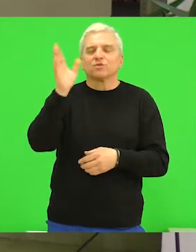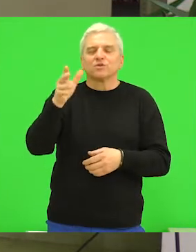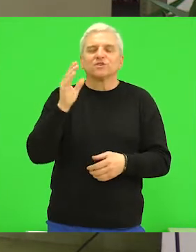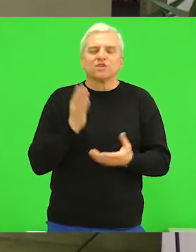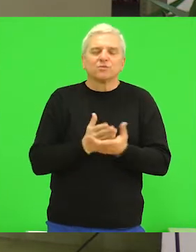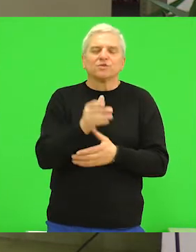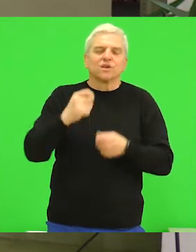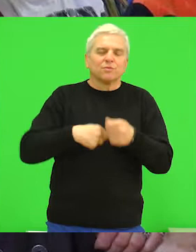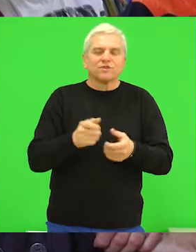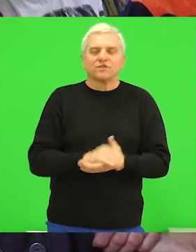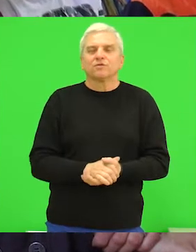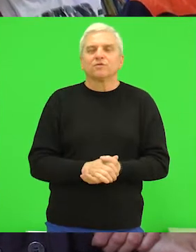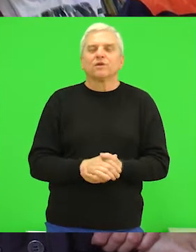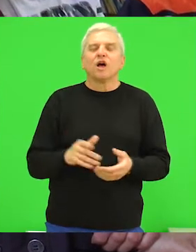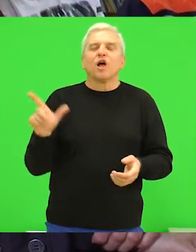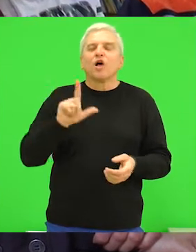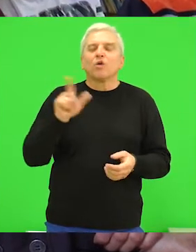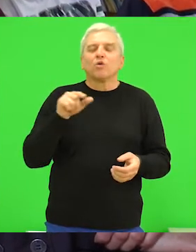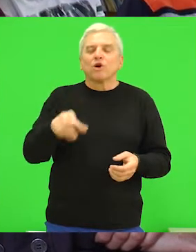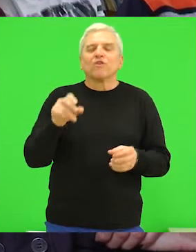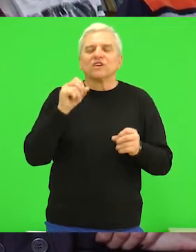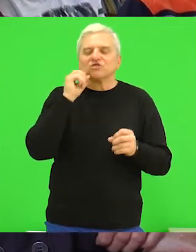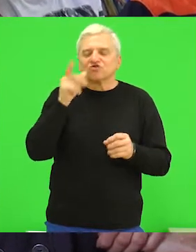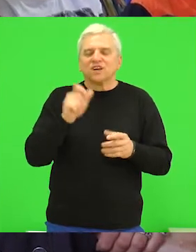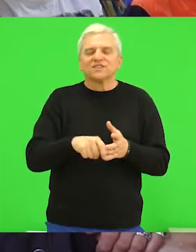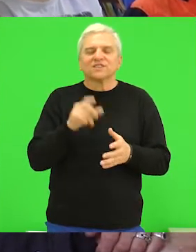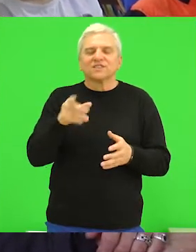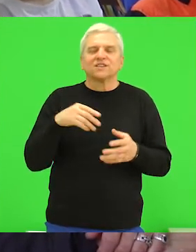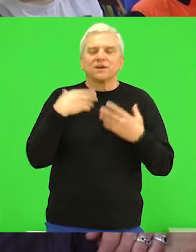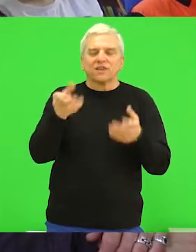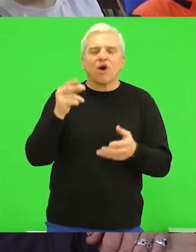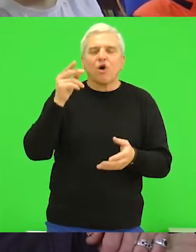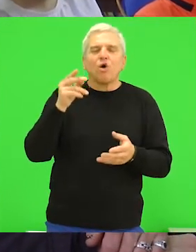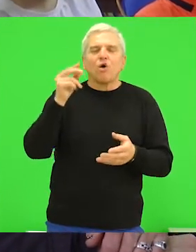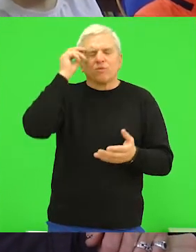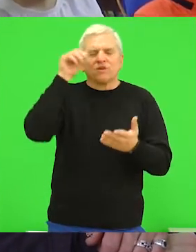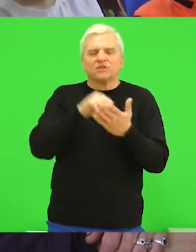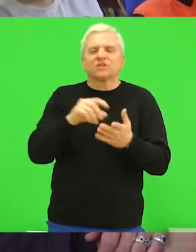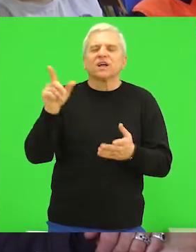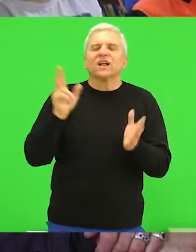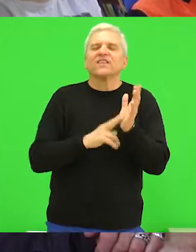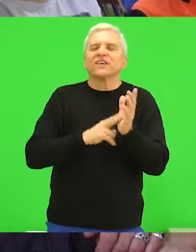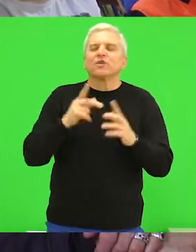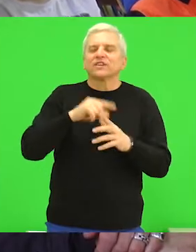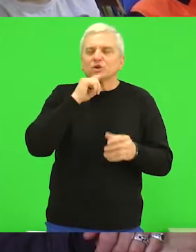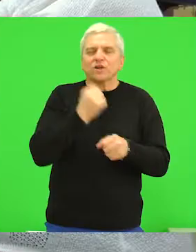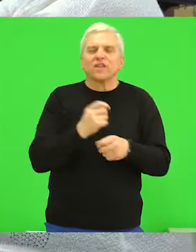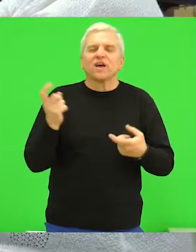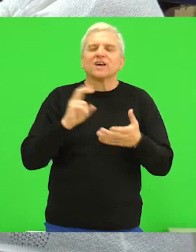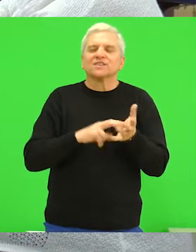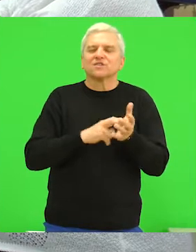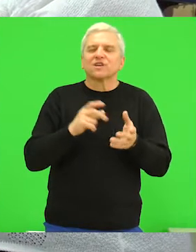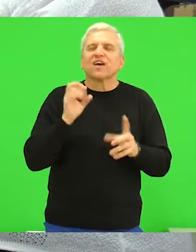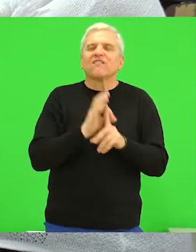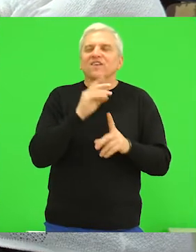neke dalje destinacije. Iako je Luka ovaj čas posvetio jednom od najvećih humova sveta koji su se bavili elektrotehnikom,